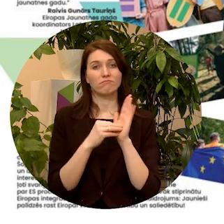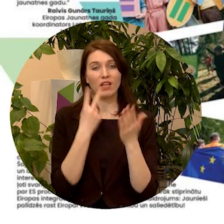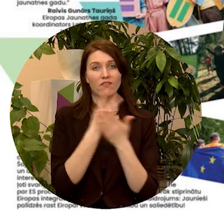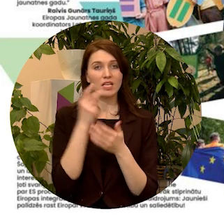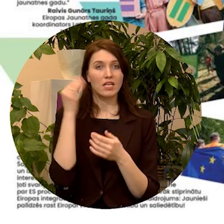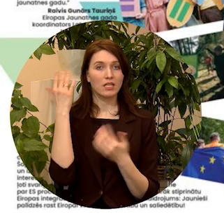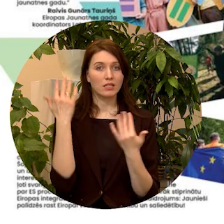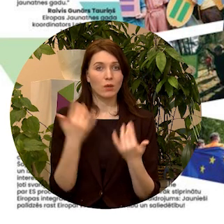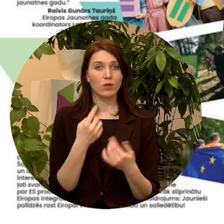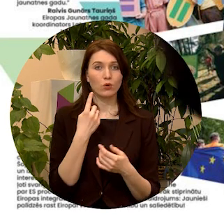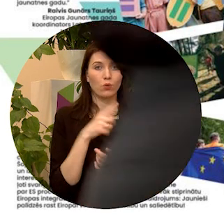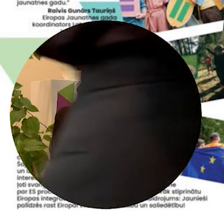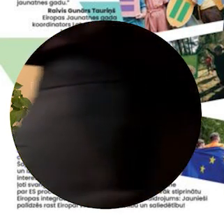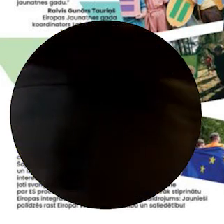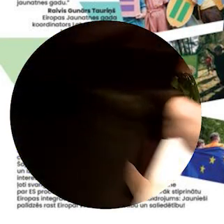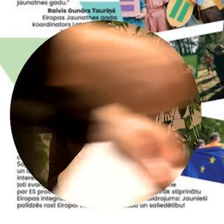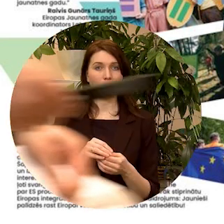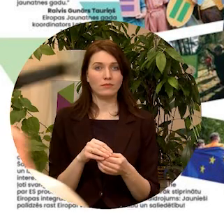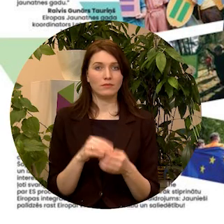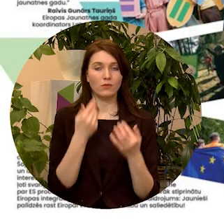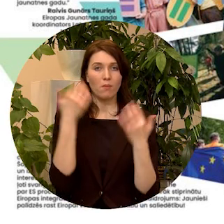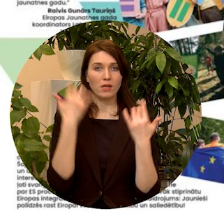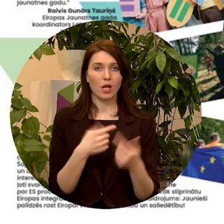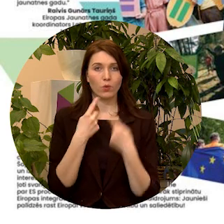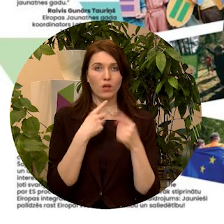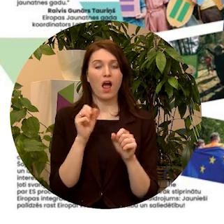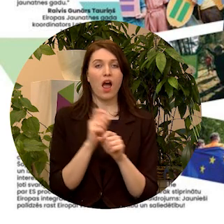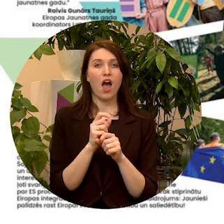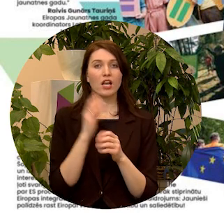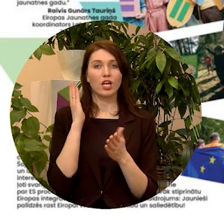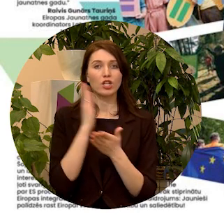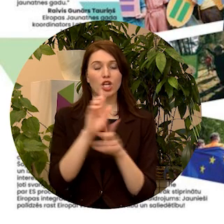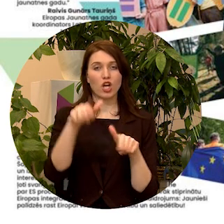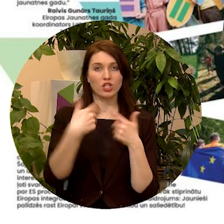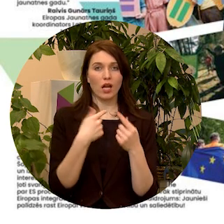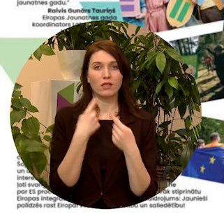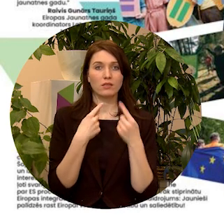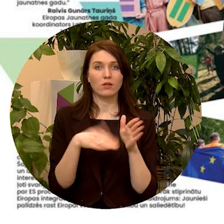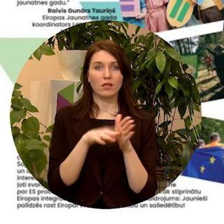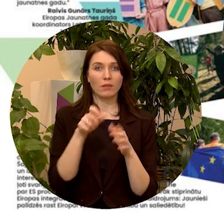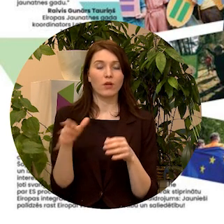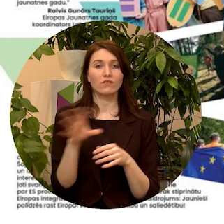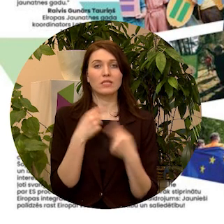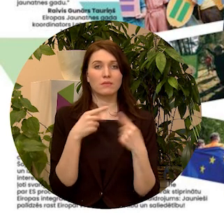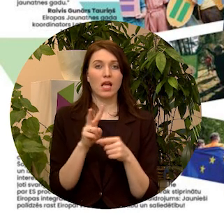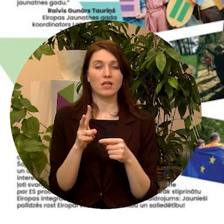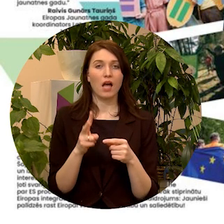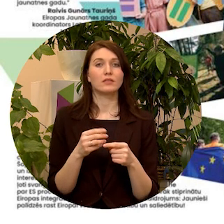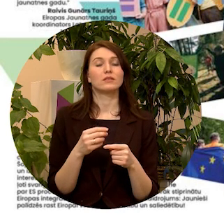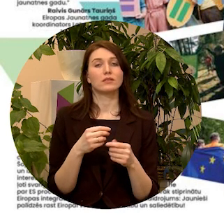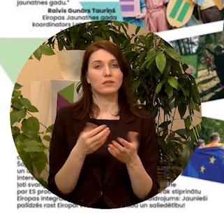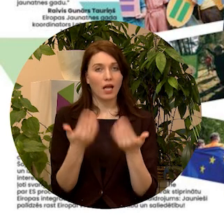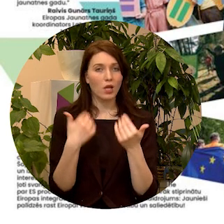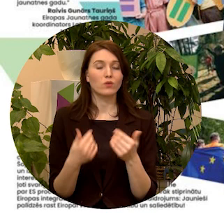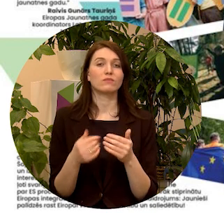no mūsu pasākuma runātājiem, gan no tiešraidas dalībniekiem, klausītājiem, un visiem citiem, kur atsaucās aicinājumam